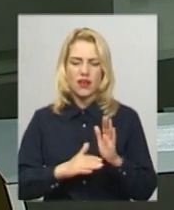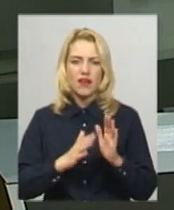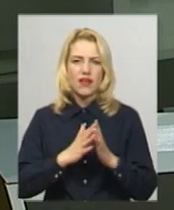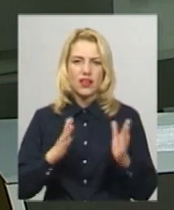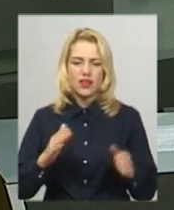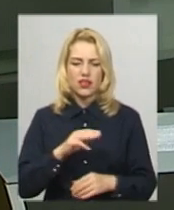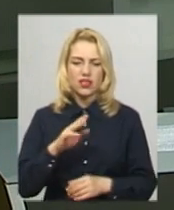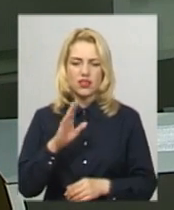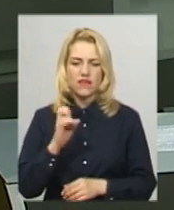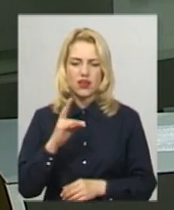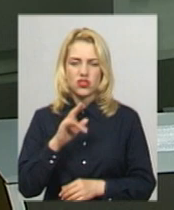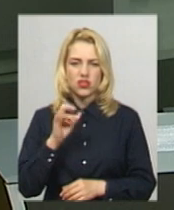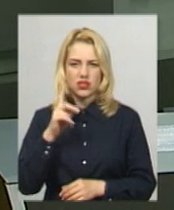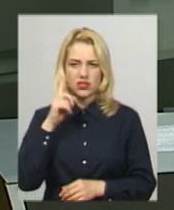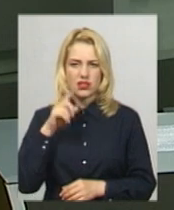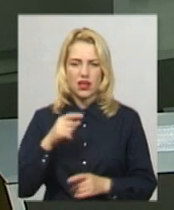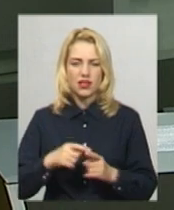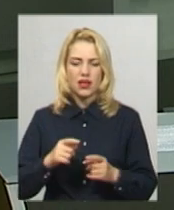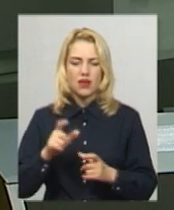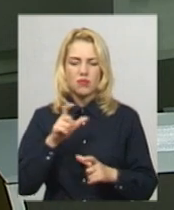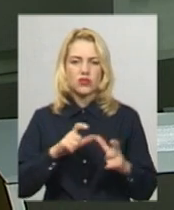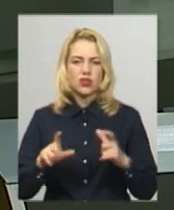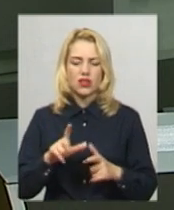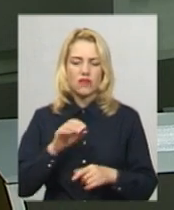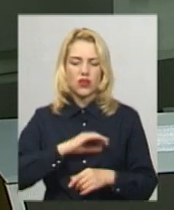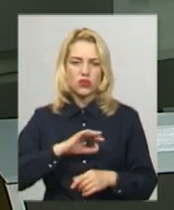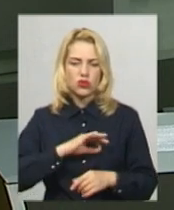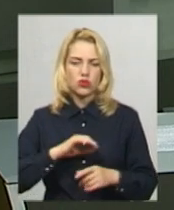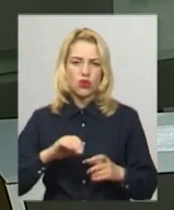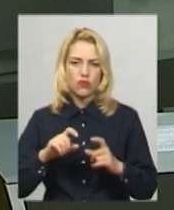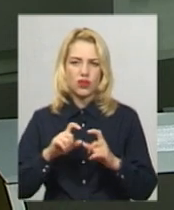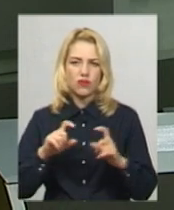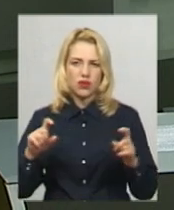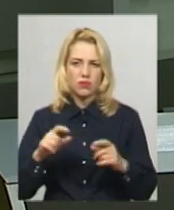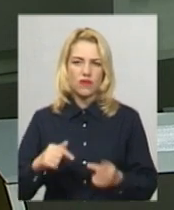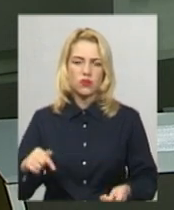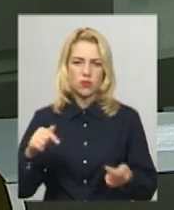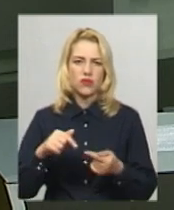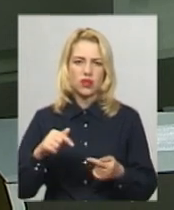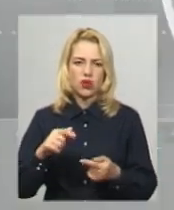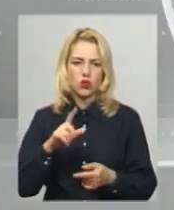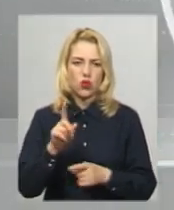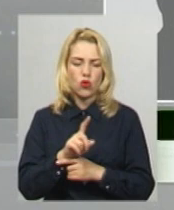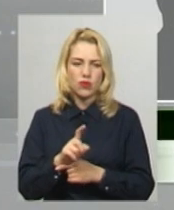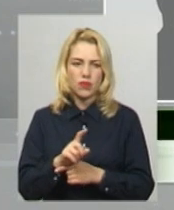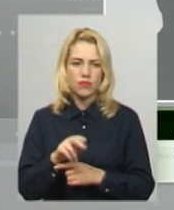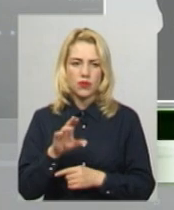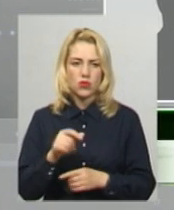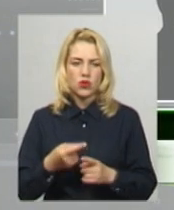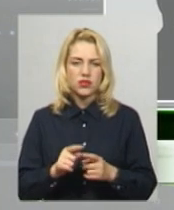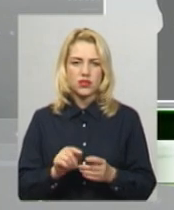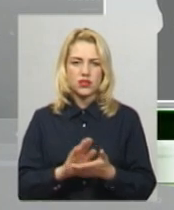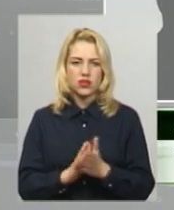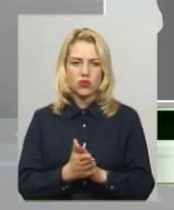Запевняє, пестициди та агрохімікати, які використовує фірма, відповідають необхідним нормам. По даній